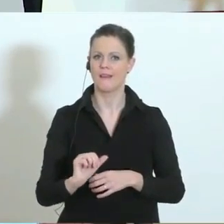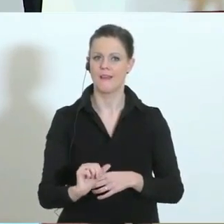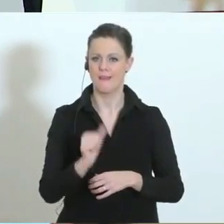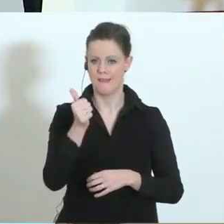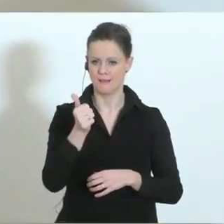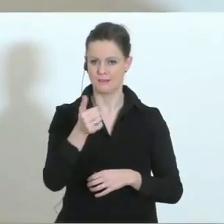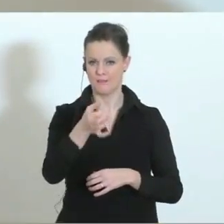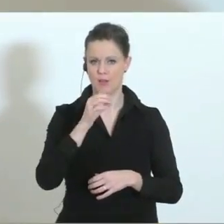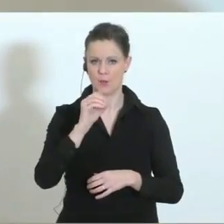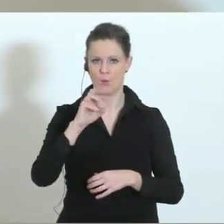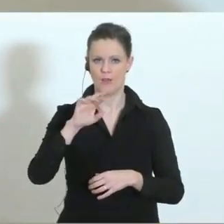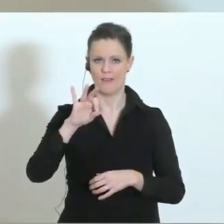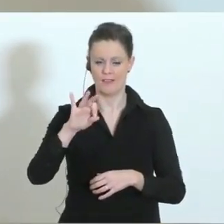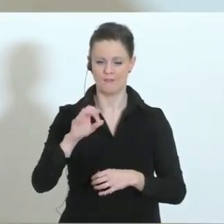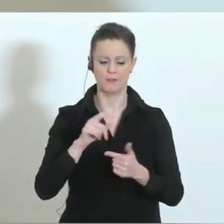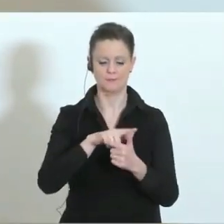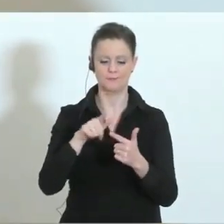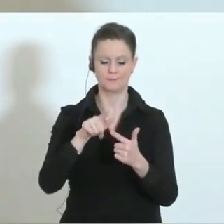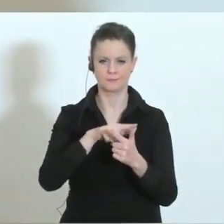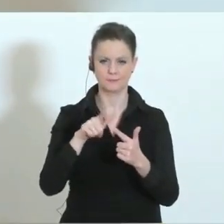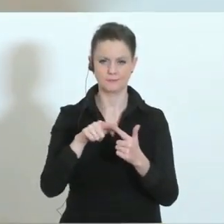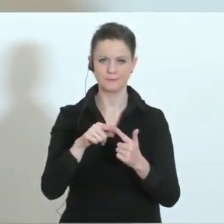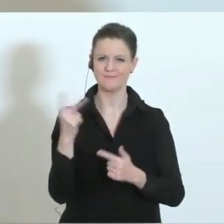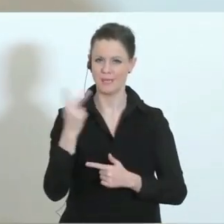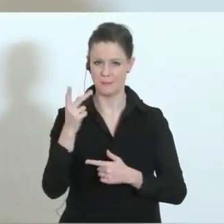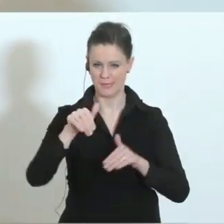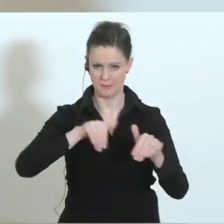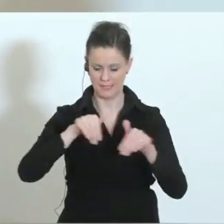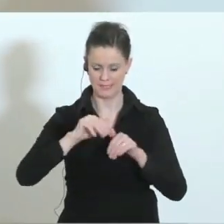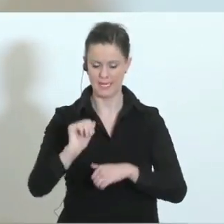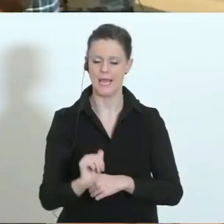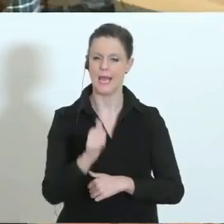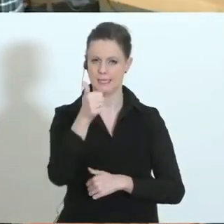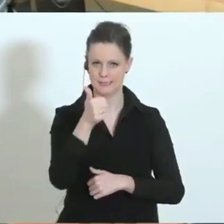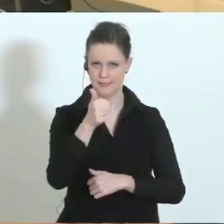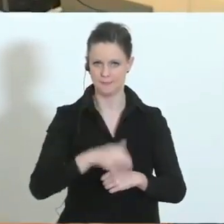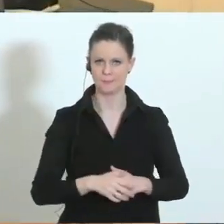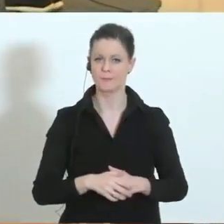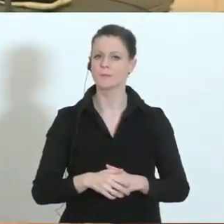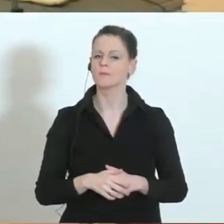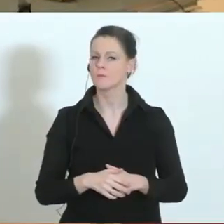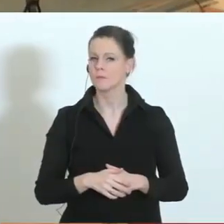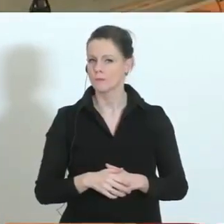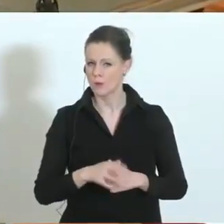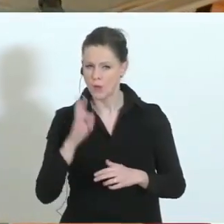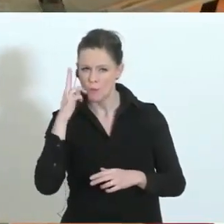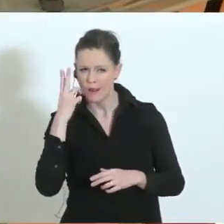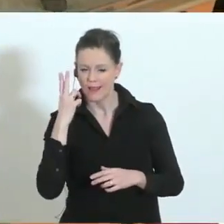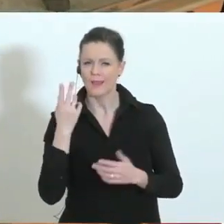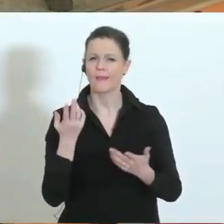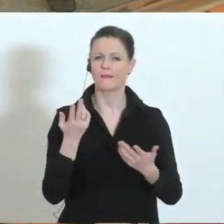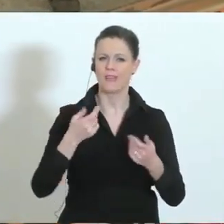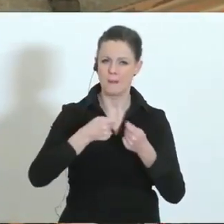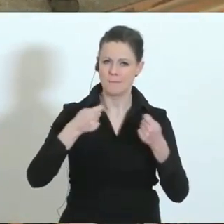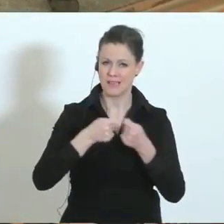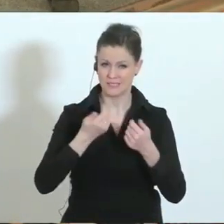Westhoff, bitteschön. Ich habe zwei Fragen an beide Minister. Die eine wäre, denken Sie über eine Verschärfung und eine weitere Einschränkung von